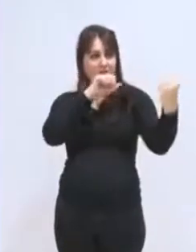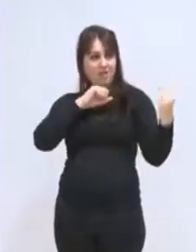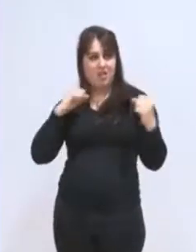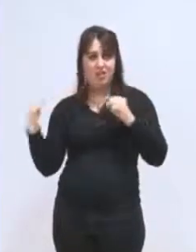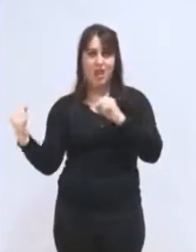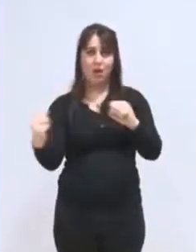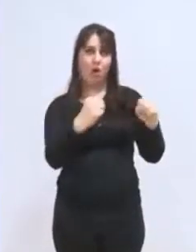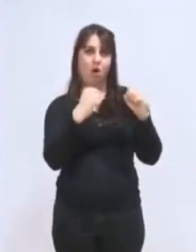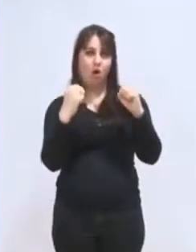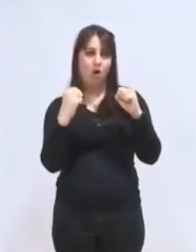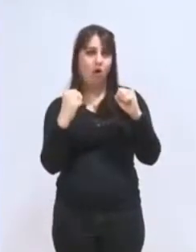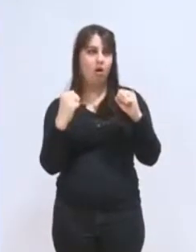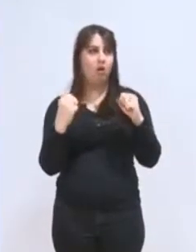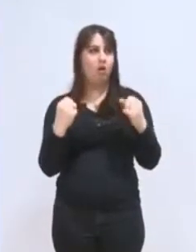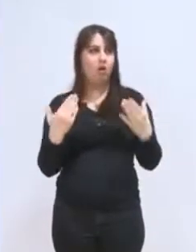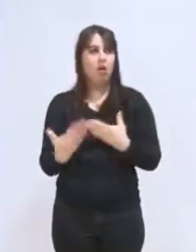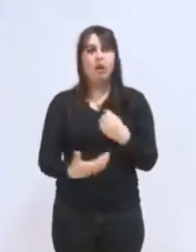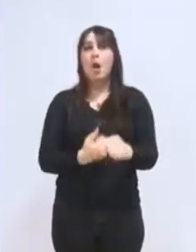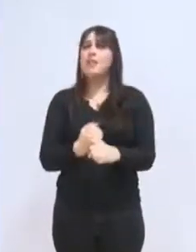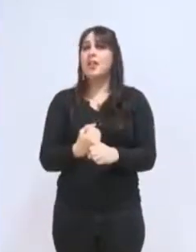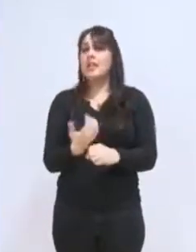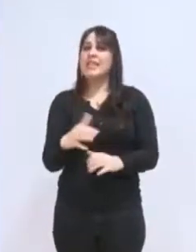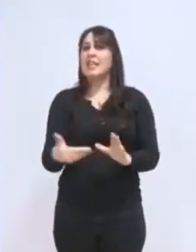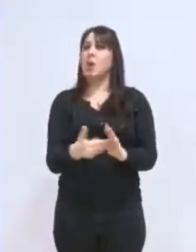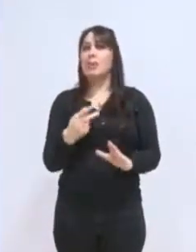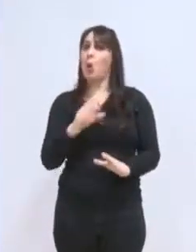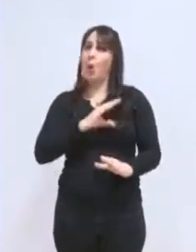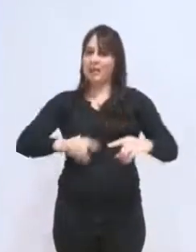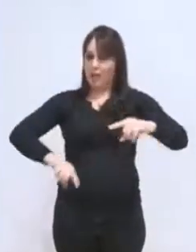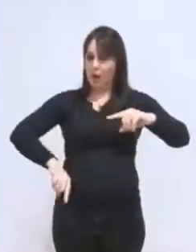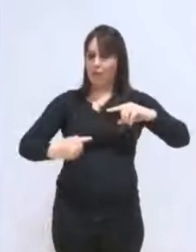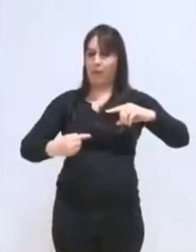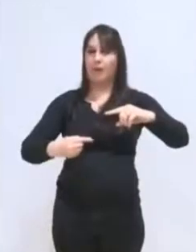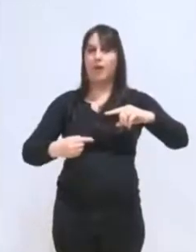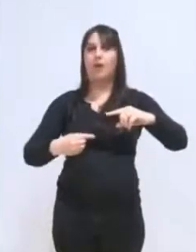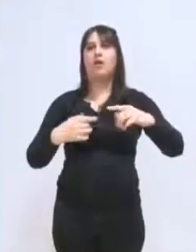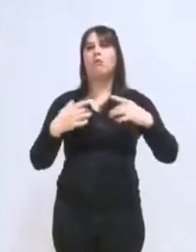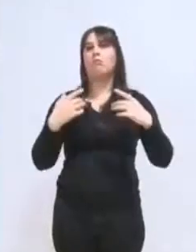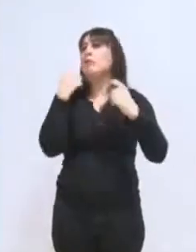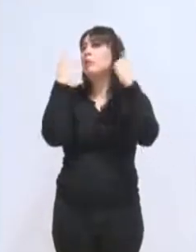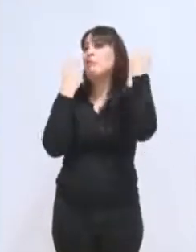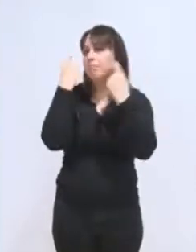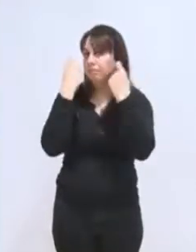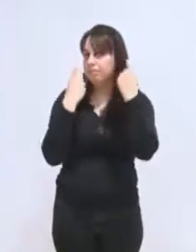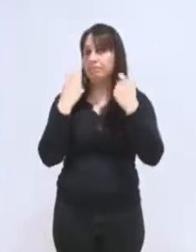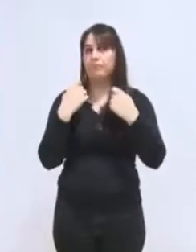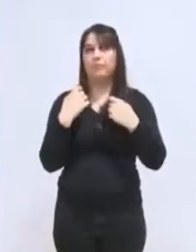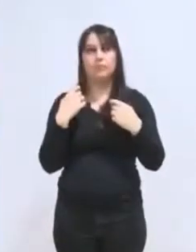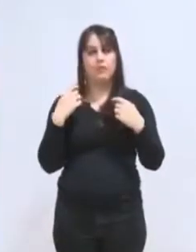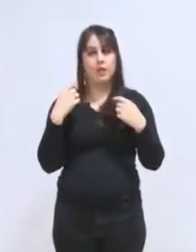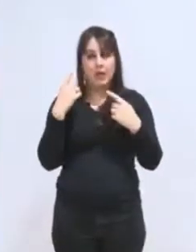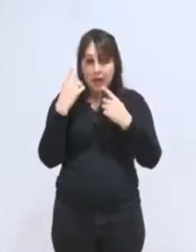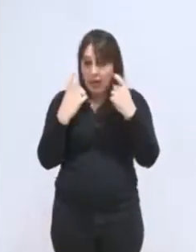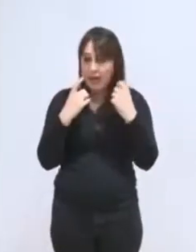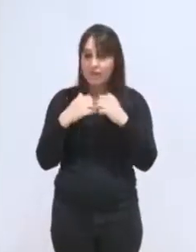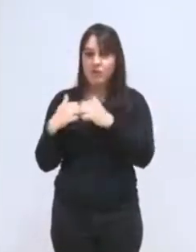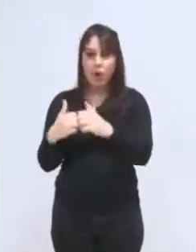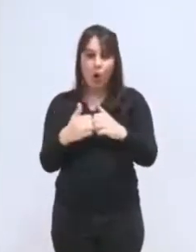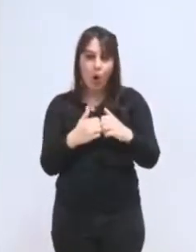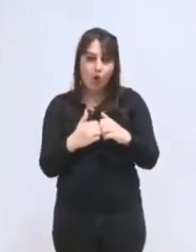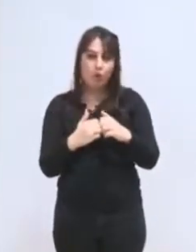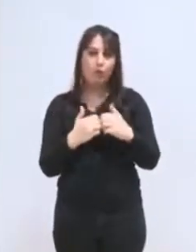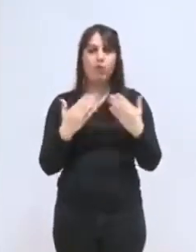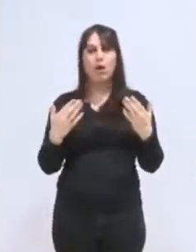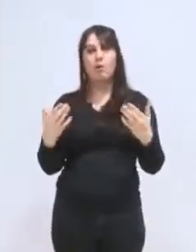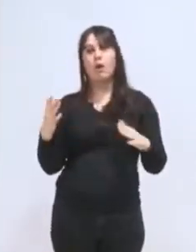minimum de type cette année 500 000 euros, mais de voir comment nous pouvons reprendre le cercle que je ne qualifierais pas de